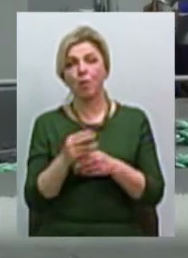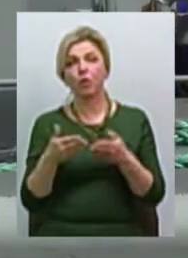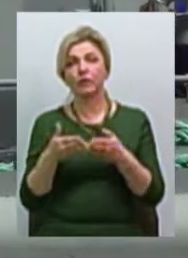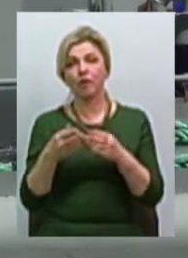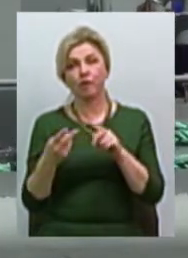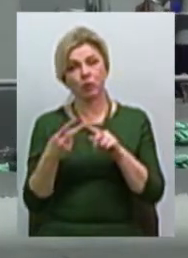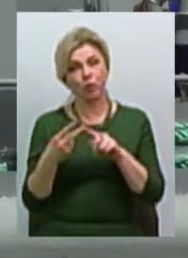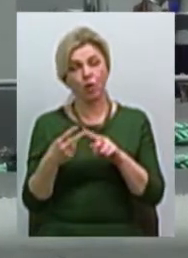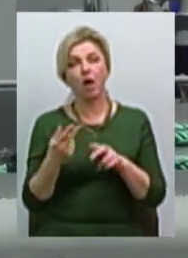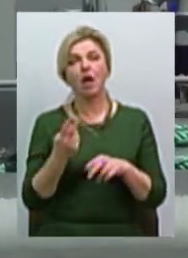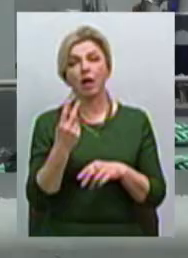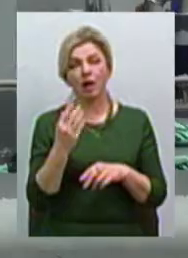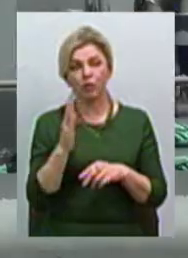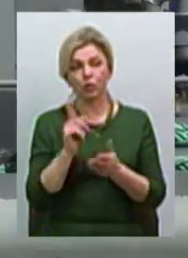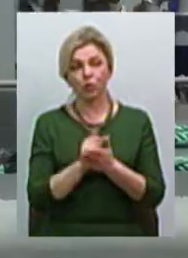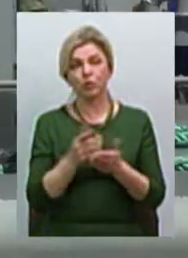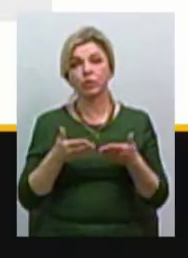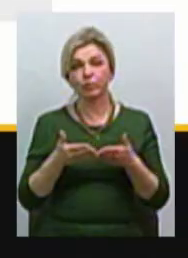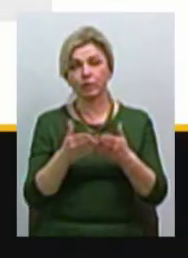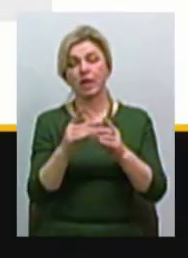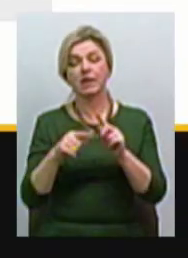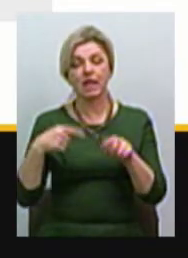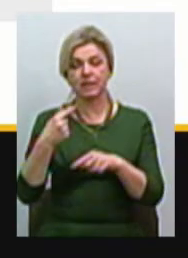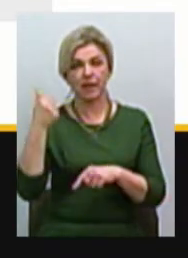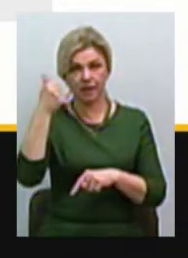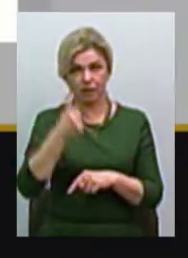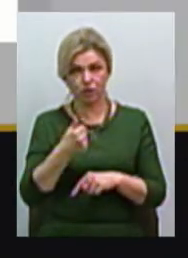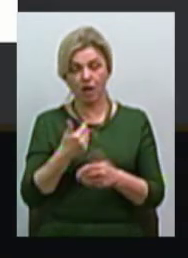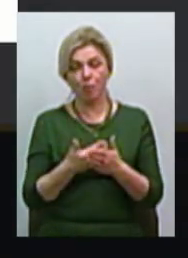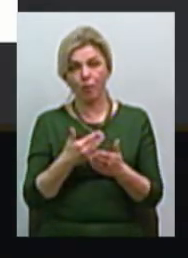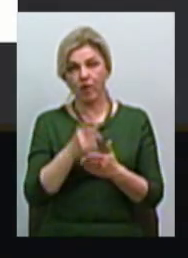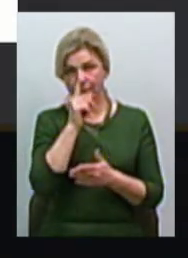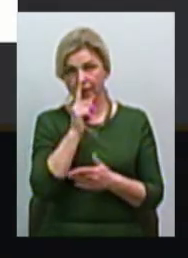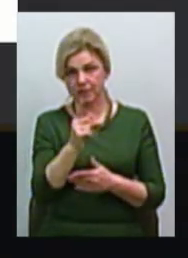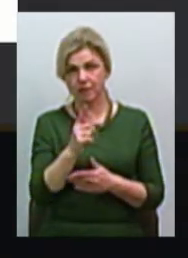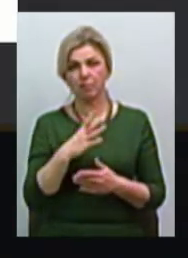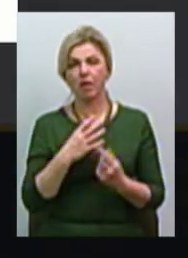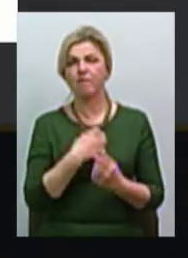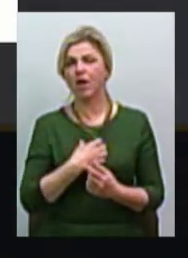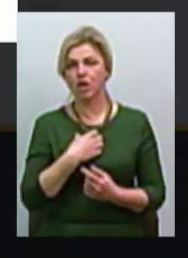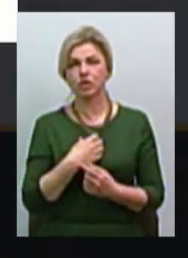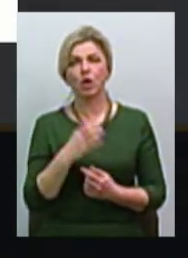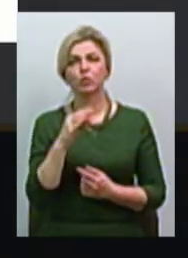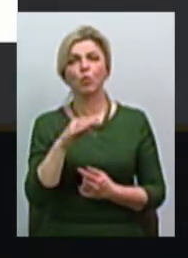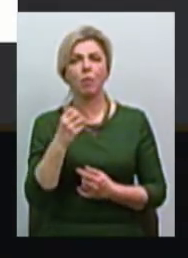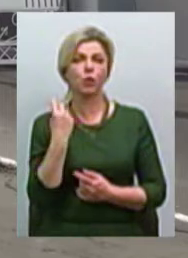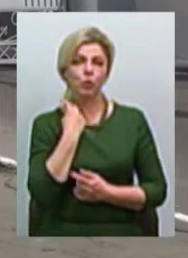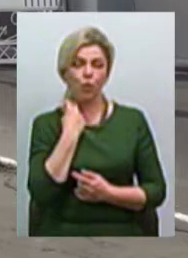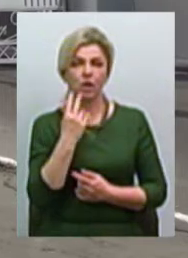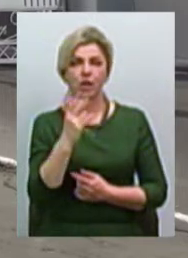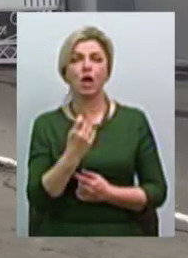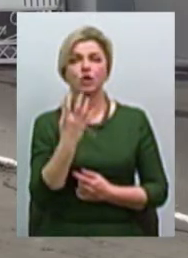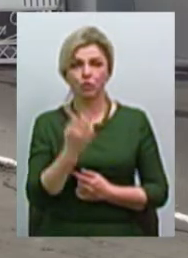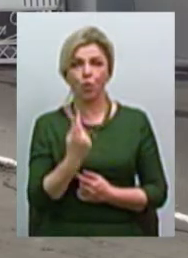Олефіренко», котрий має піти з заводу наступного тижня. Буквально місяць тому значною була сума заборгованості на ще одному оборонному